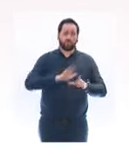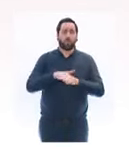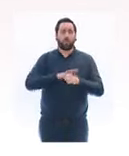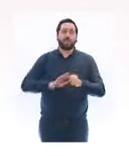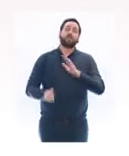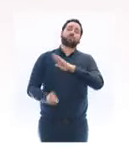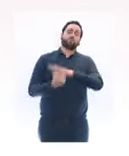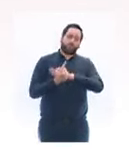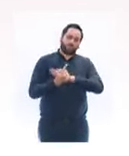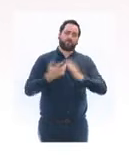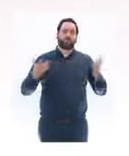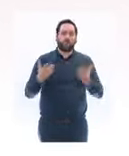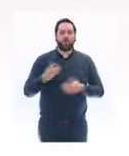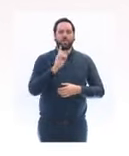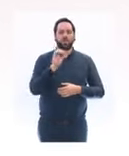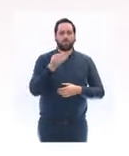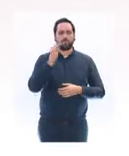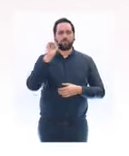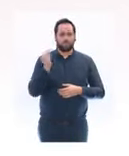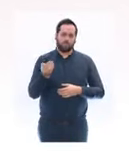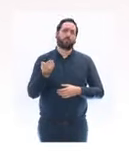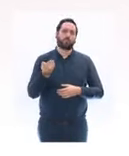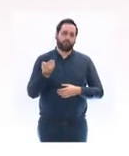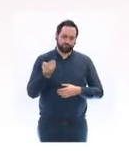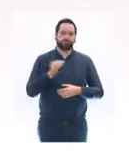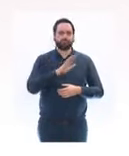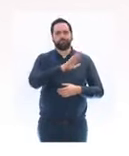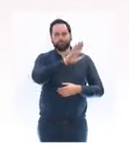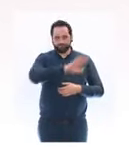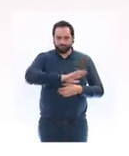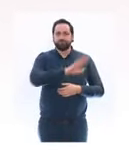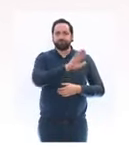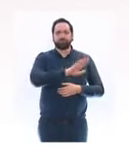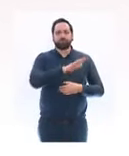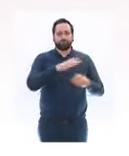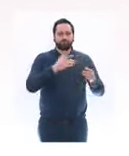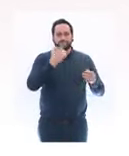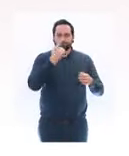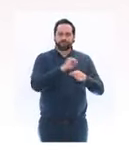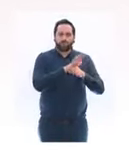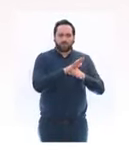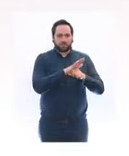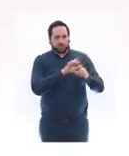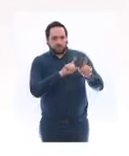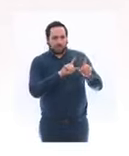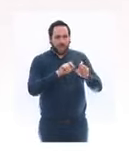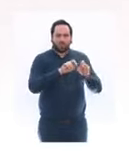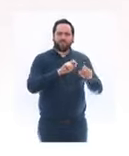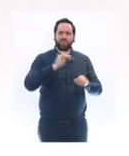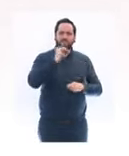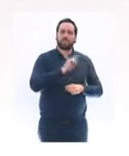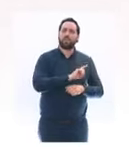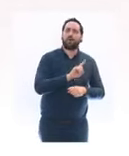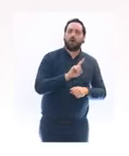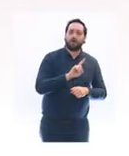les départements et territoires d'outre-mer où le virus circule moins vite, ce dispositif